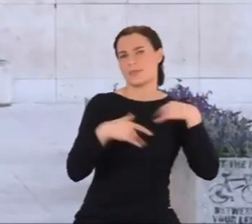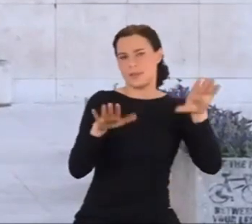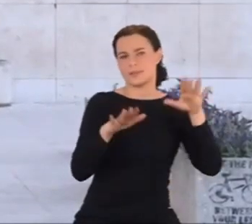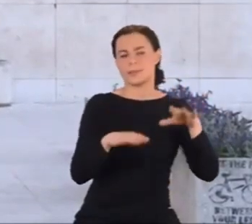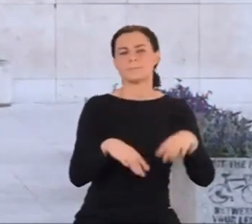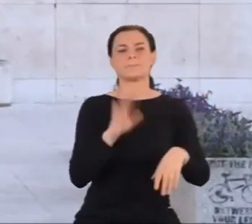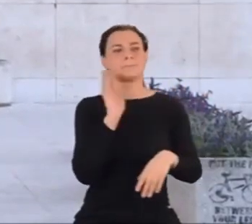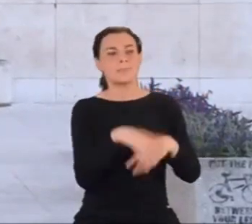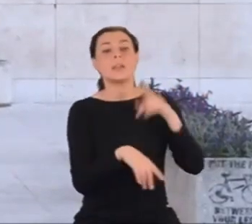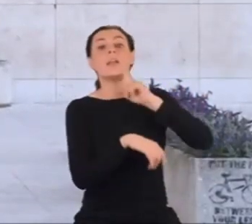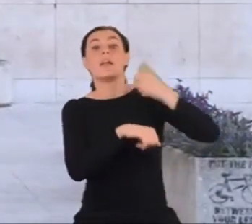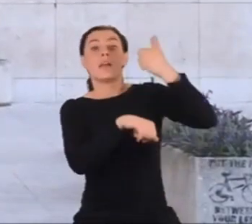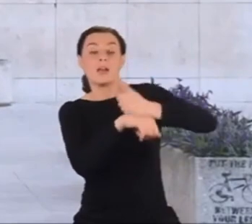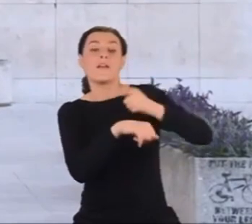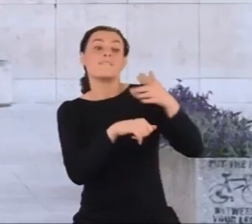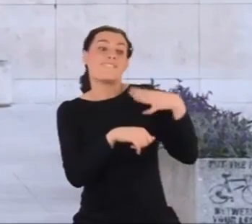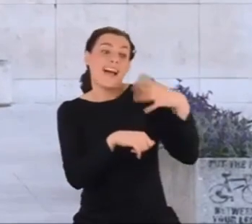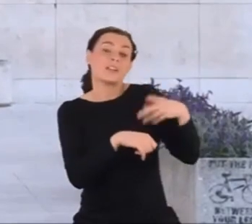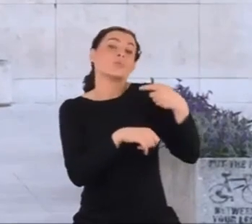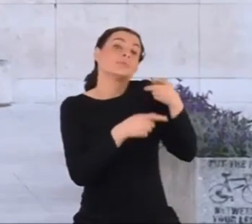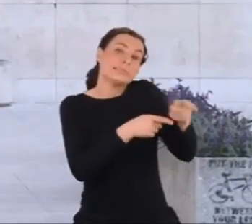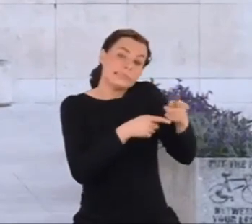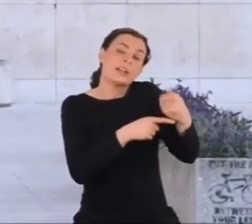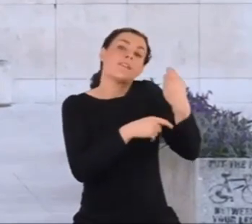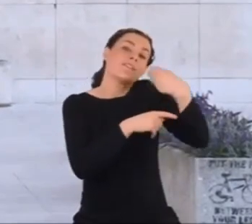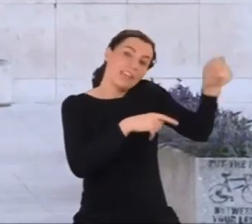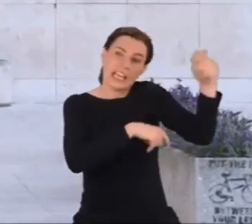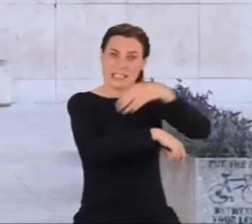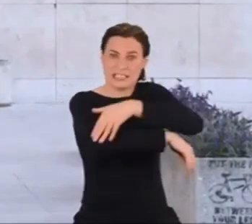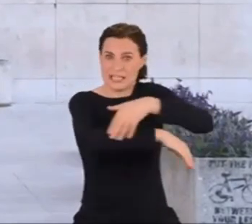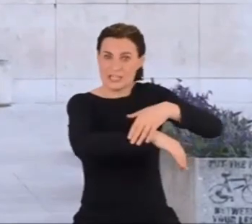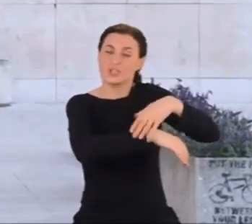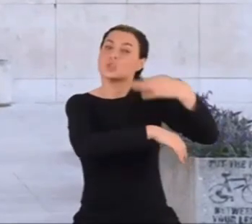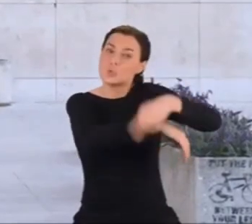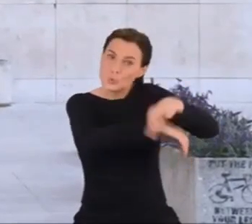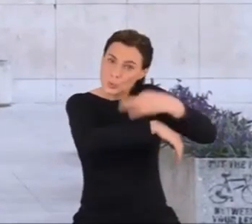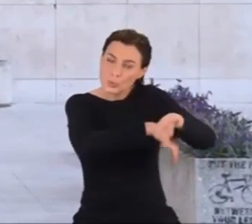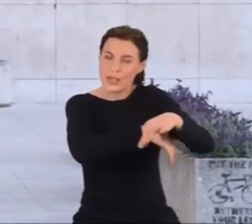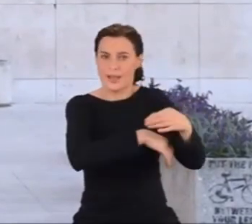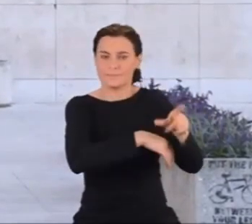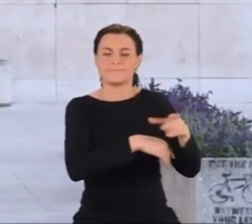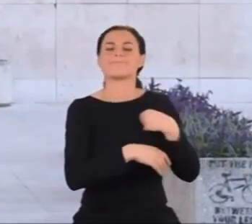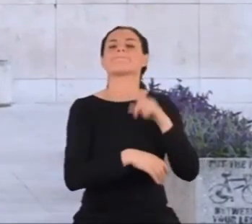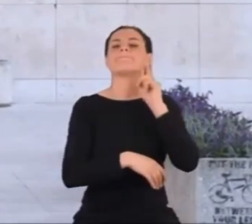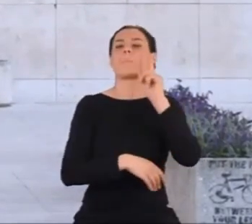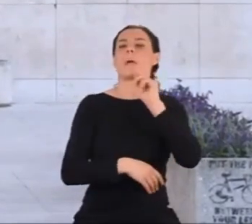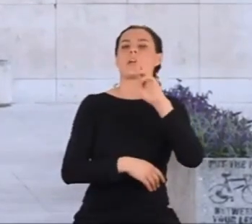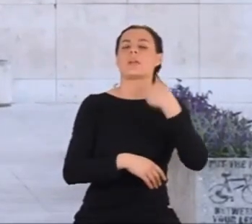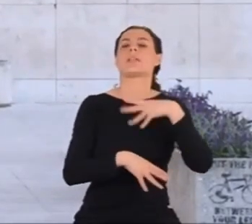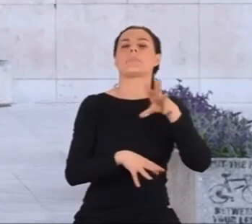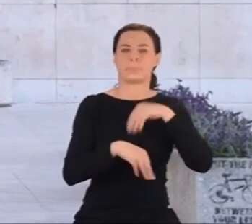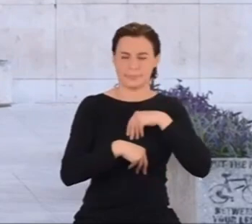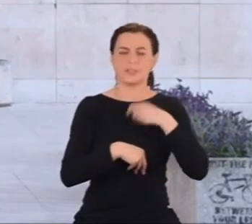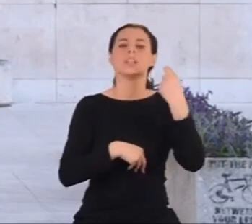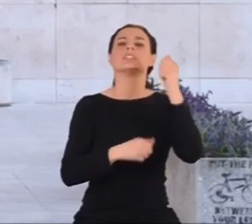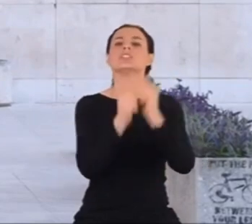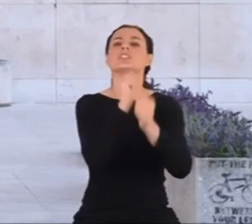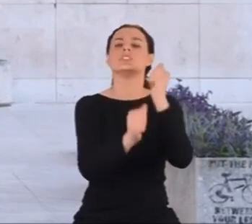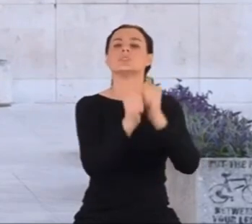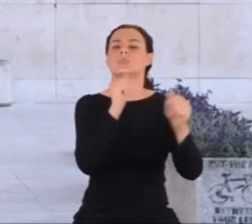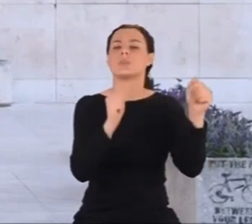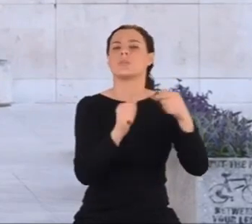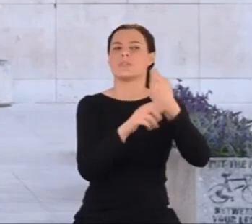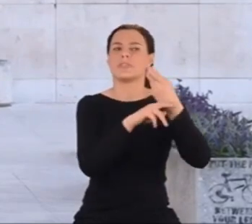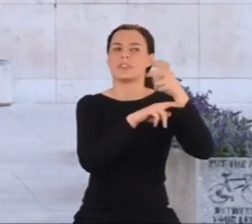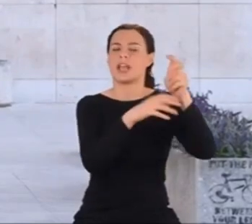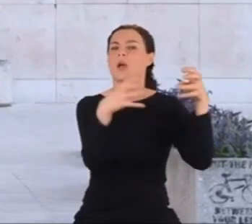przekonać kolegę, by wyjechał za granicę pogłębić studia. I w styczniu 1933 roku Majorana dołączył w Lipsku